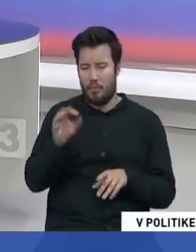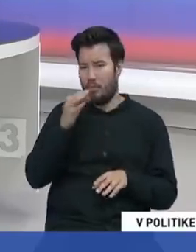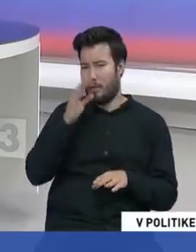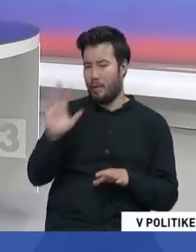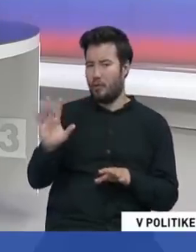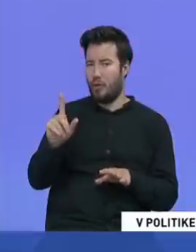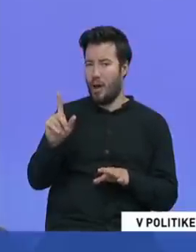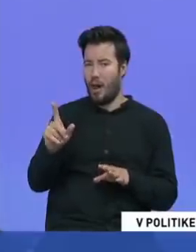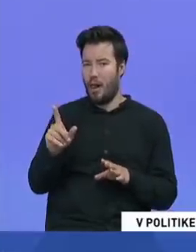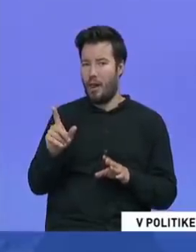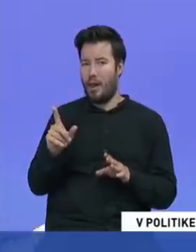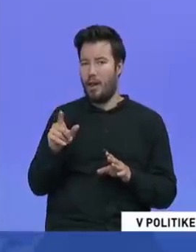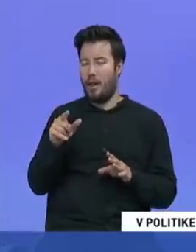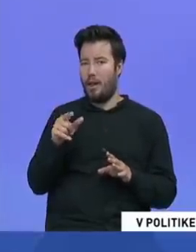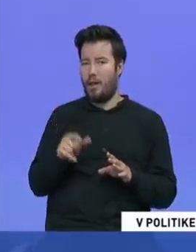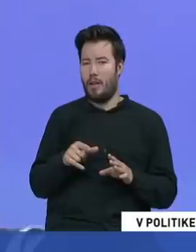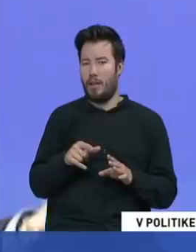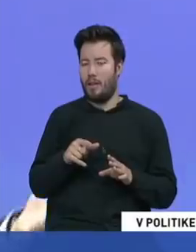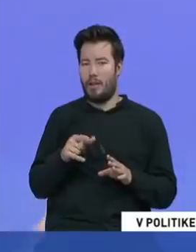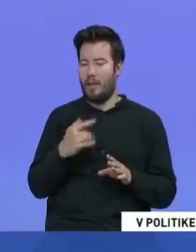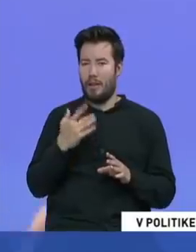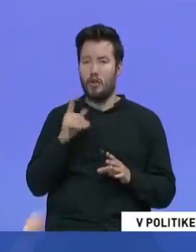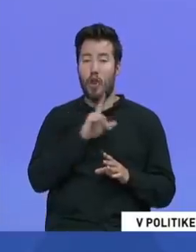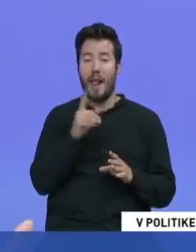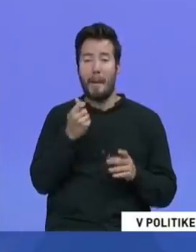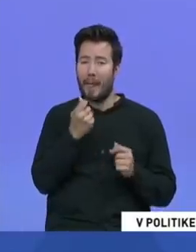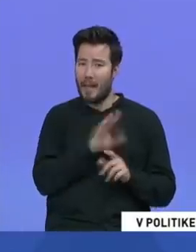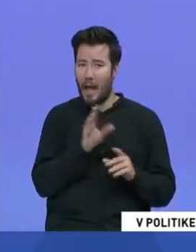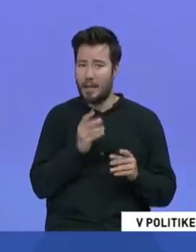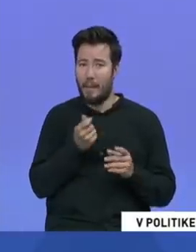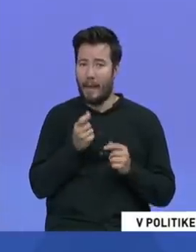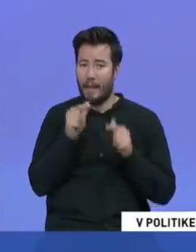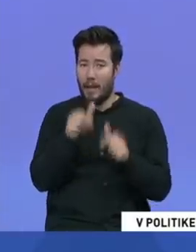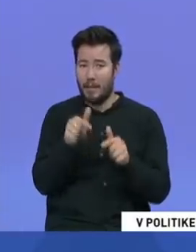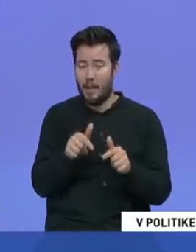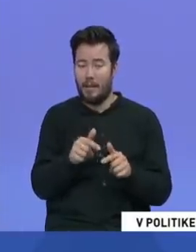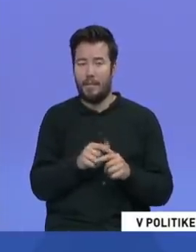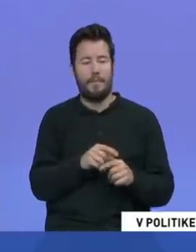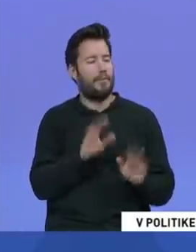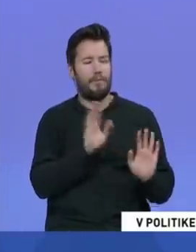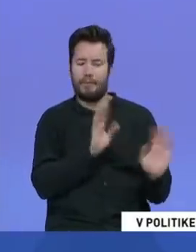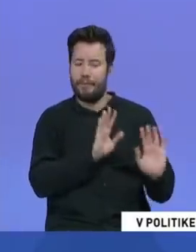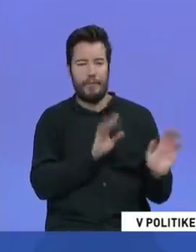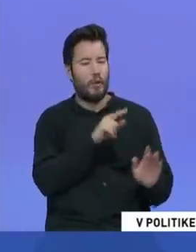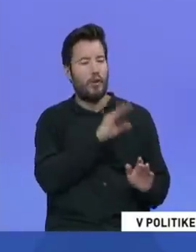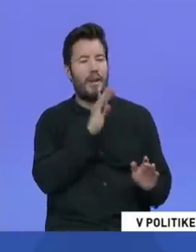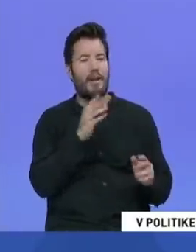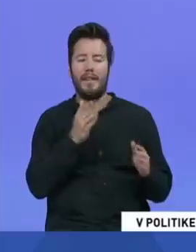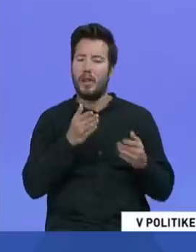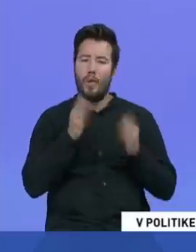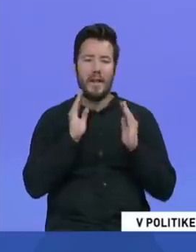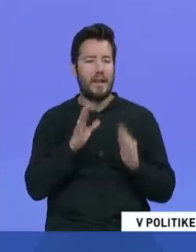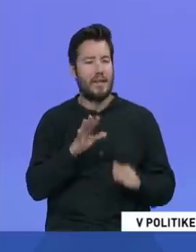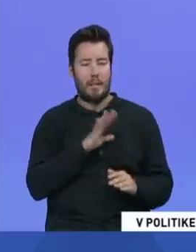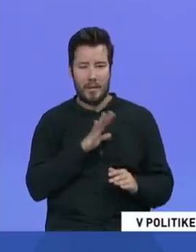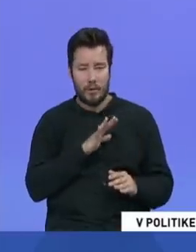z tej krajiny. nie, nie, to by nič nerešilo pre tie krajiny. Ale sponzorovať sa bude vrávrat. Toto je neúveriteľne nebezpečné a práve preto my musíme